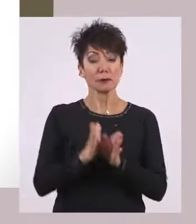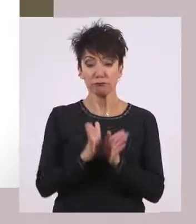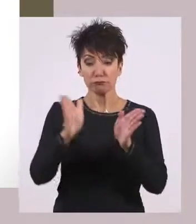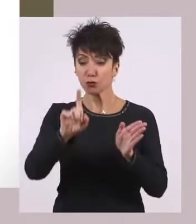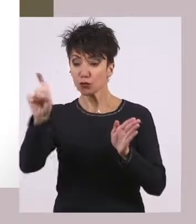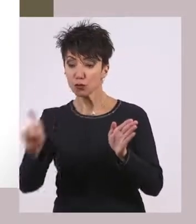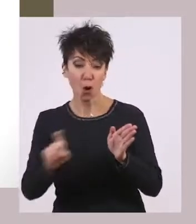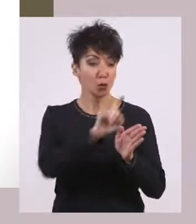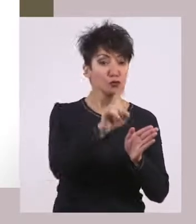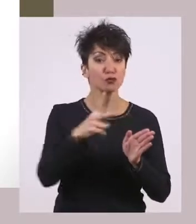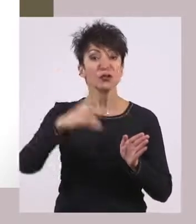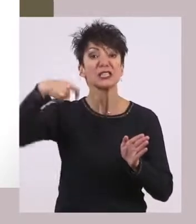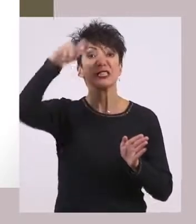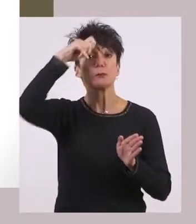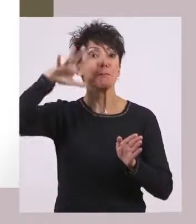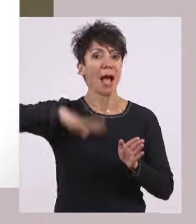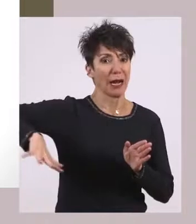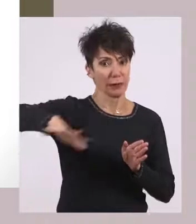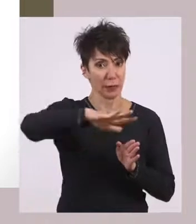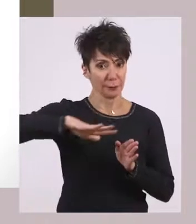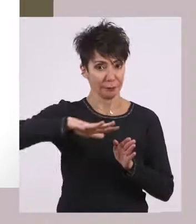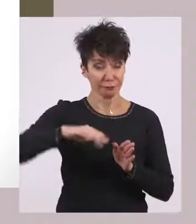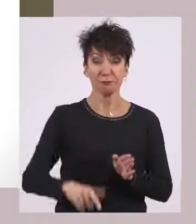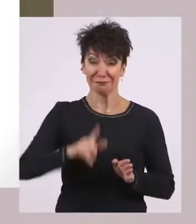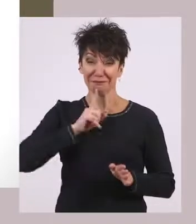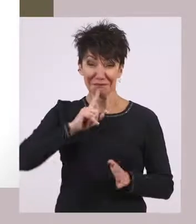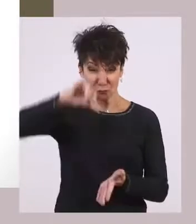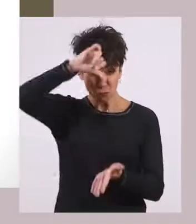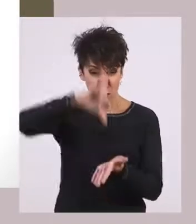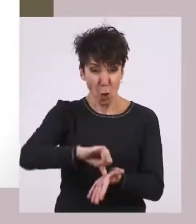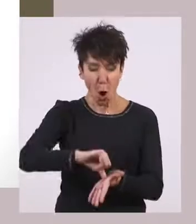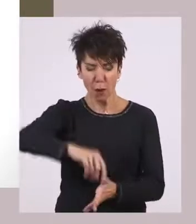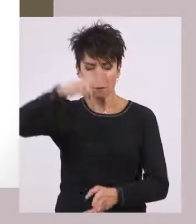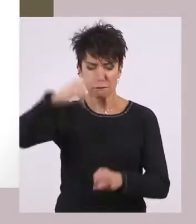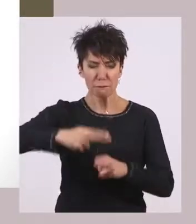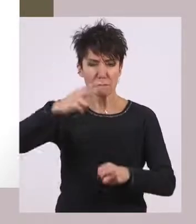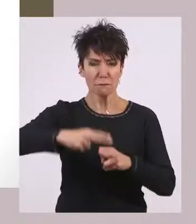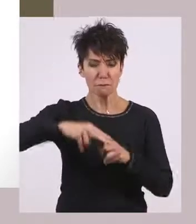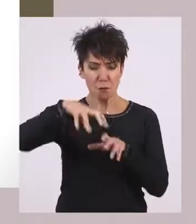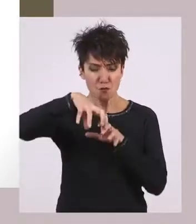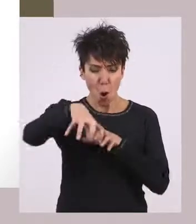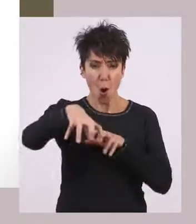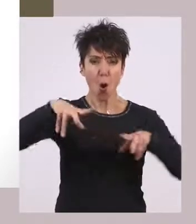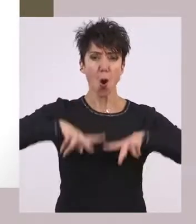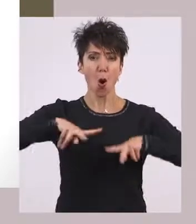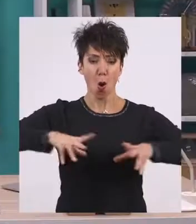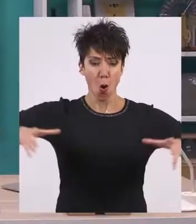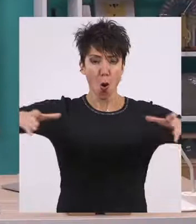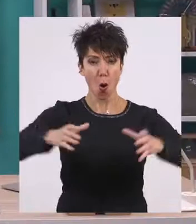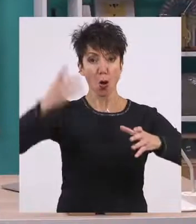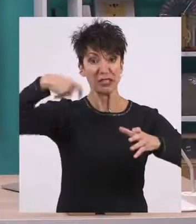Η Σπάρτη, μια πολύ σημαντική πόλη κράτος, θα διαδραματίσει αργότερα